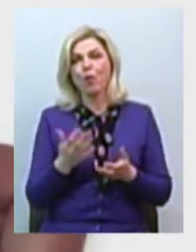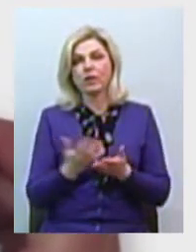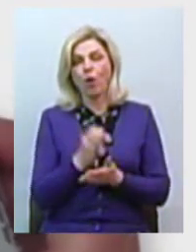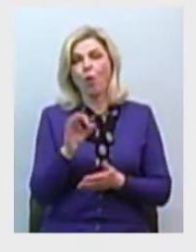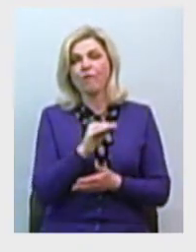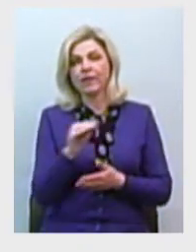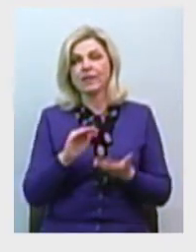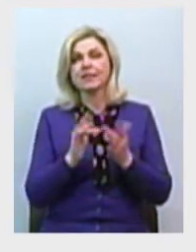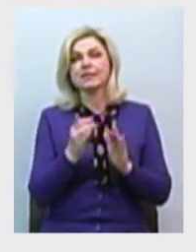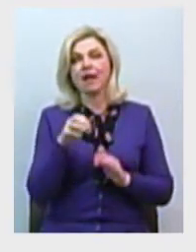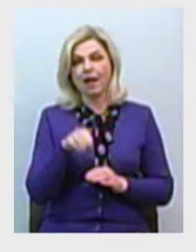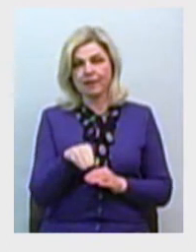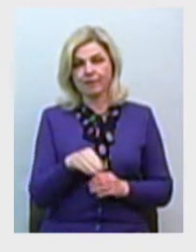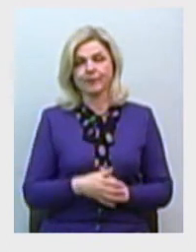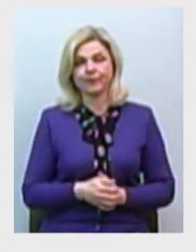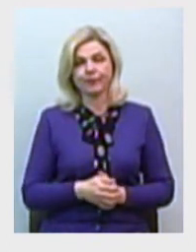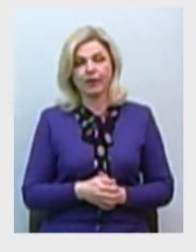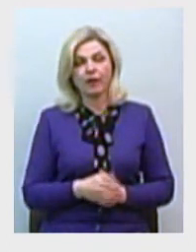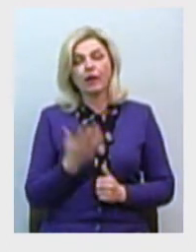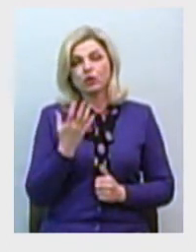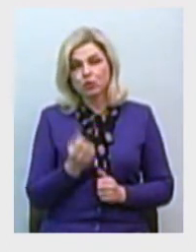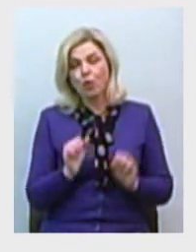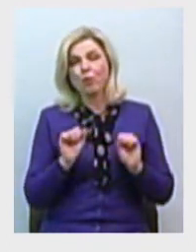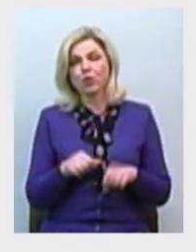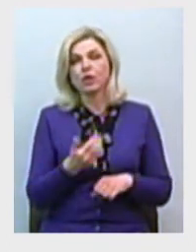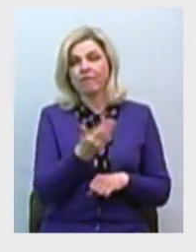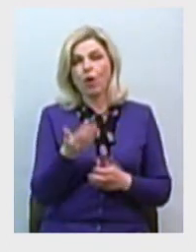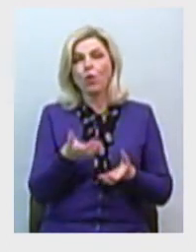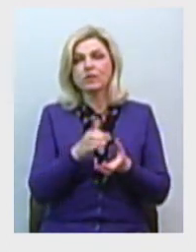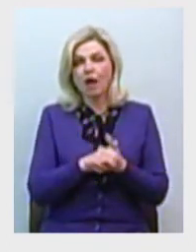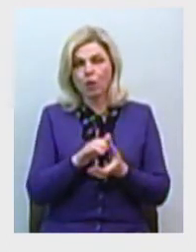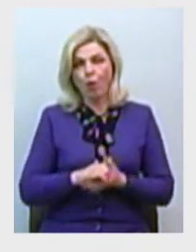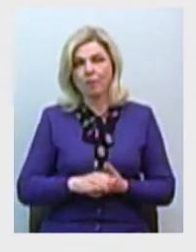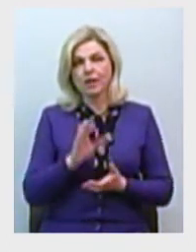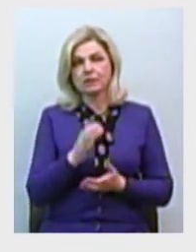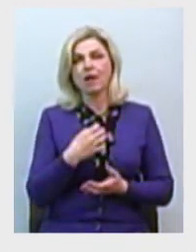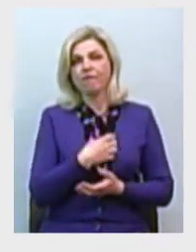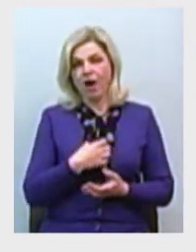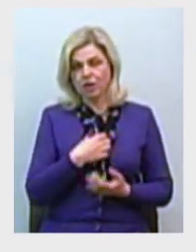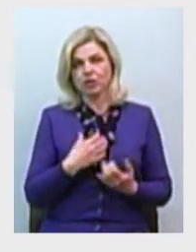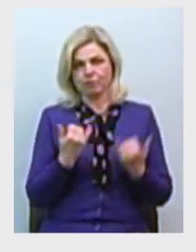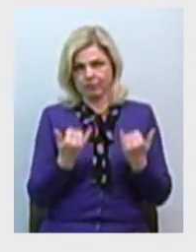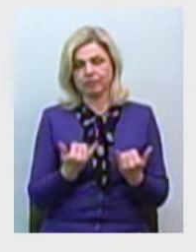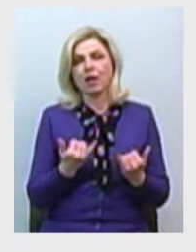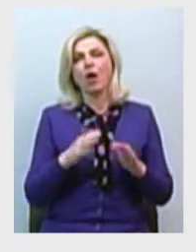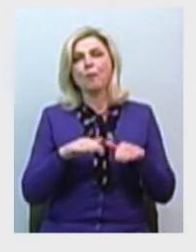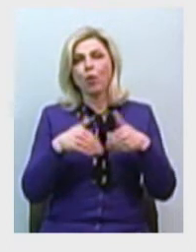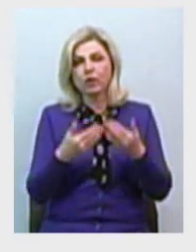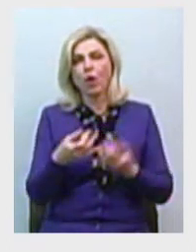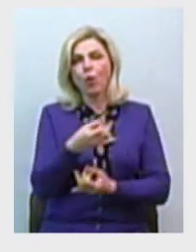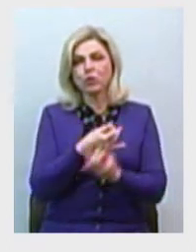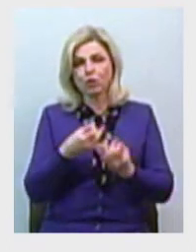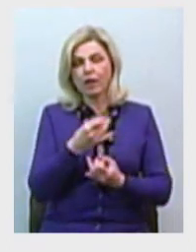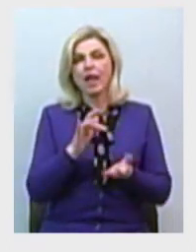сайті системи. Крім цього, ви можете ознайомитись з актуальними порадами та правовими консультаціями на телеграм